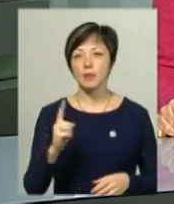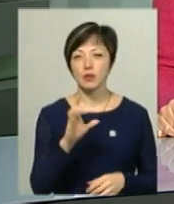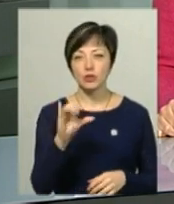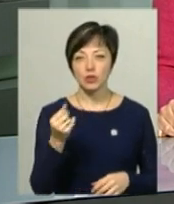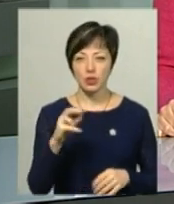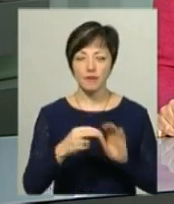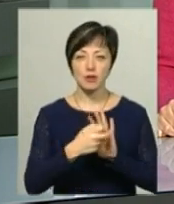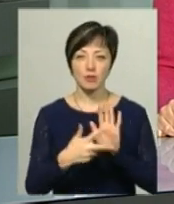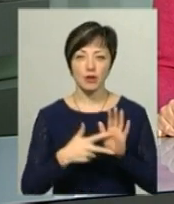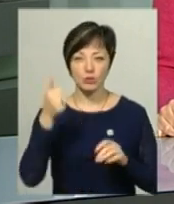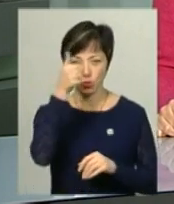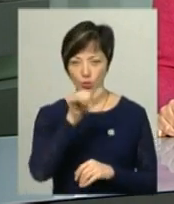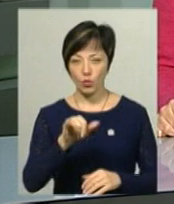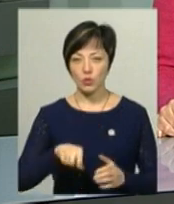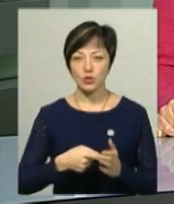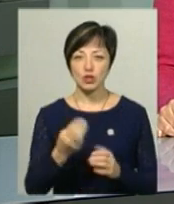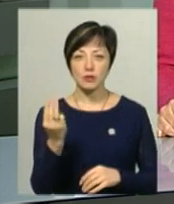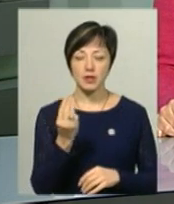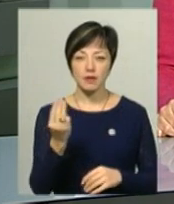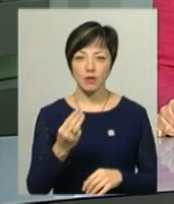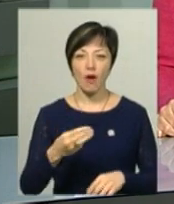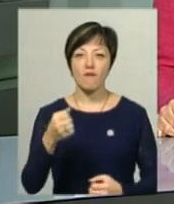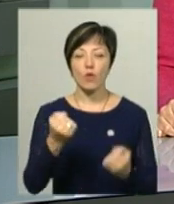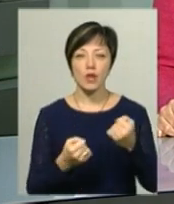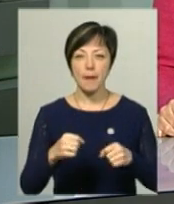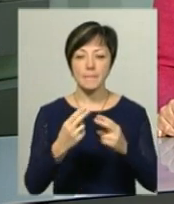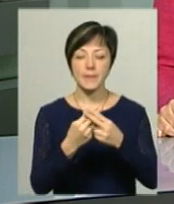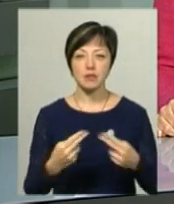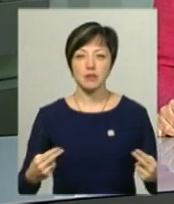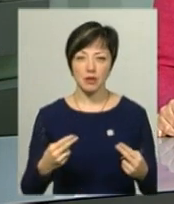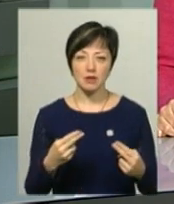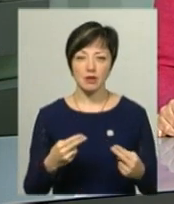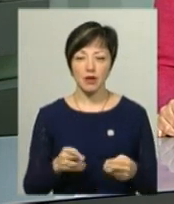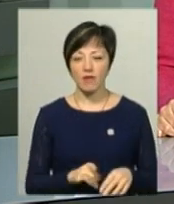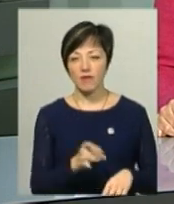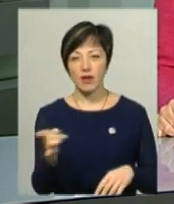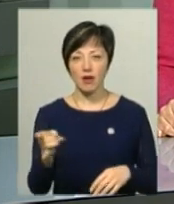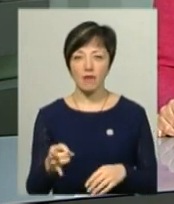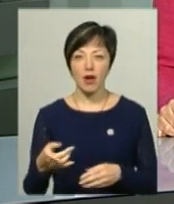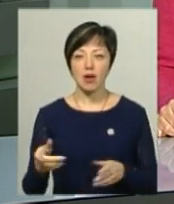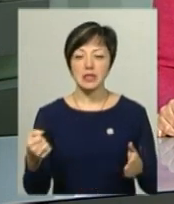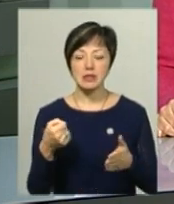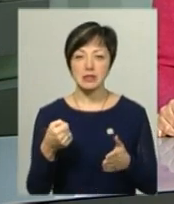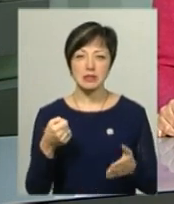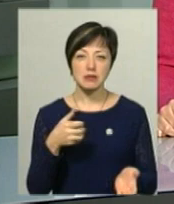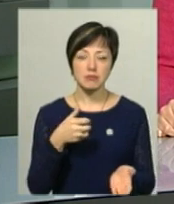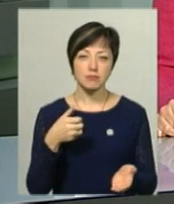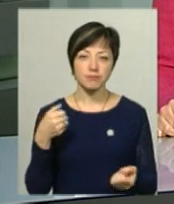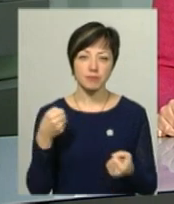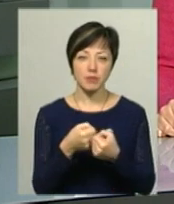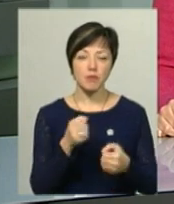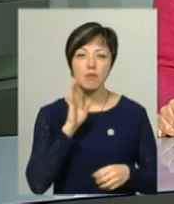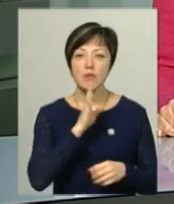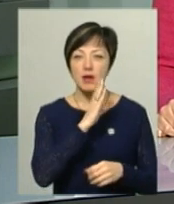січня 2018 року у Шепетівці водій автомобіля «Мерседес Е220» виїхав на тротуар та збив матір із дитиною. У наші